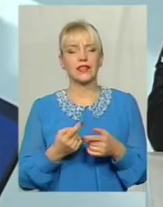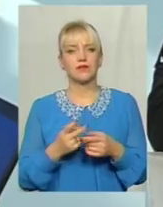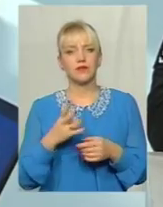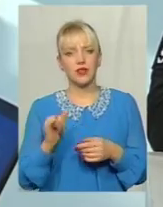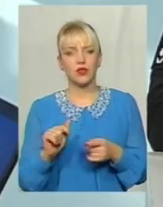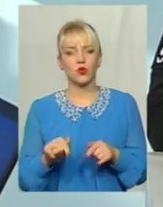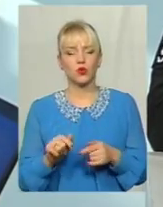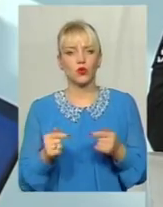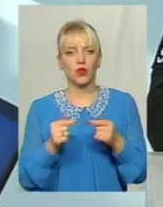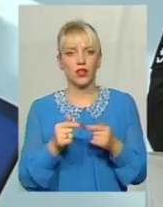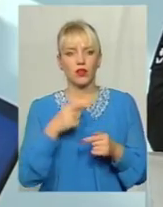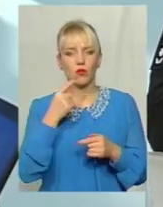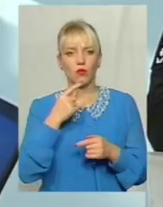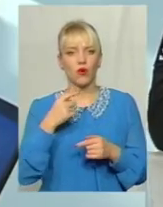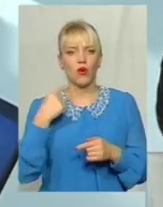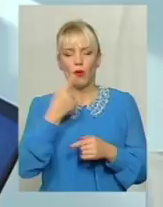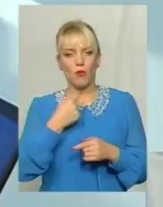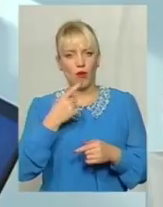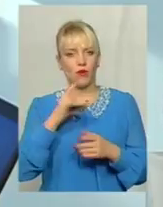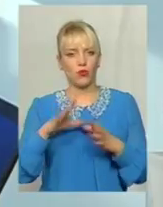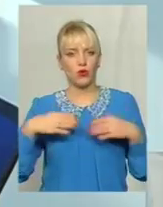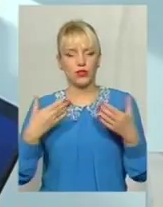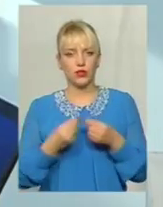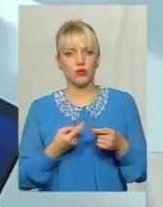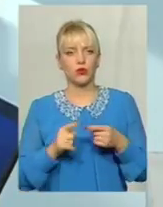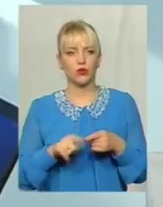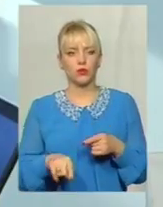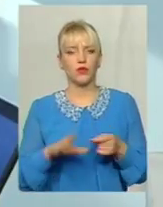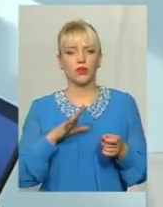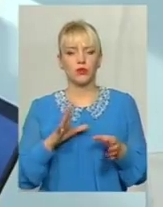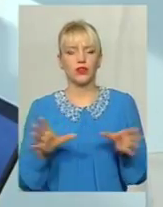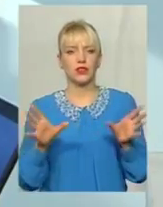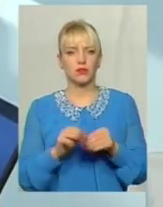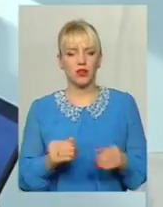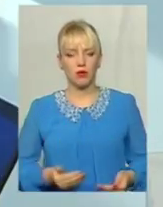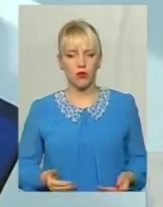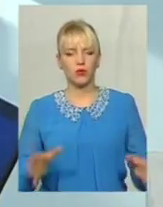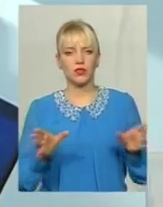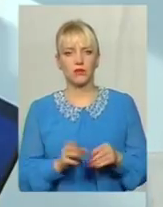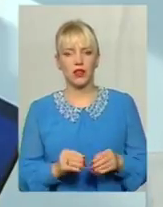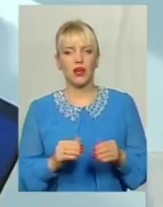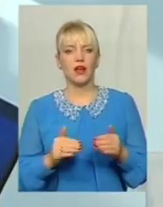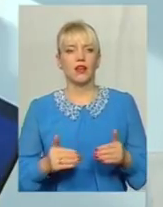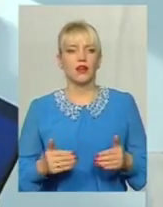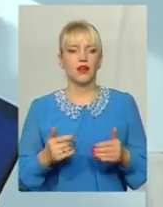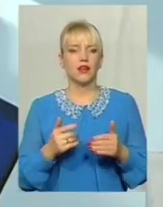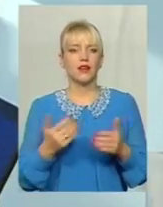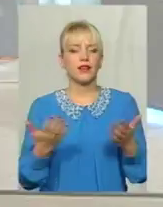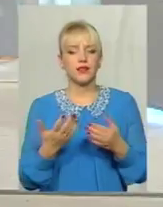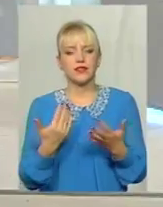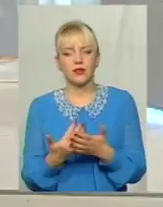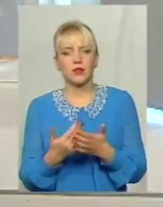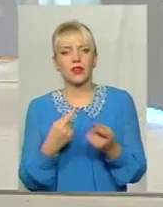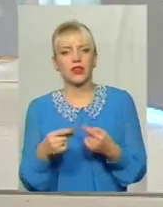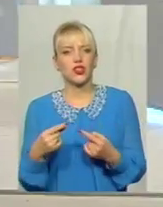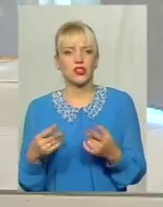конкретно йде сім'я, тут йде цілий ряд обставин, це повинно бути і спільний побут, спільне проживання Або якісь інші спільні речі,